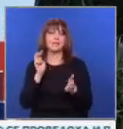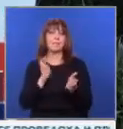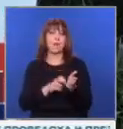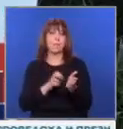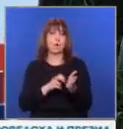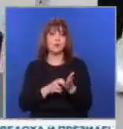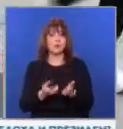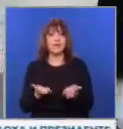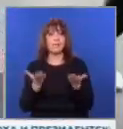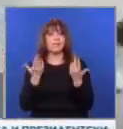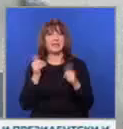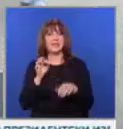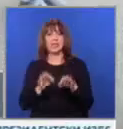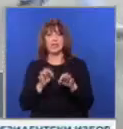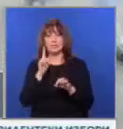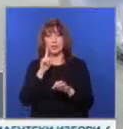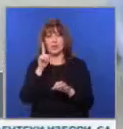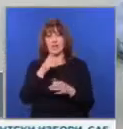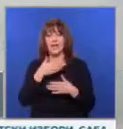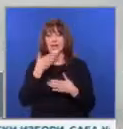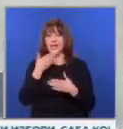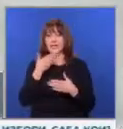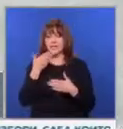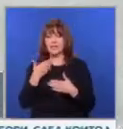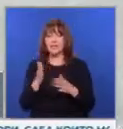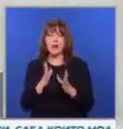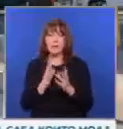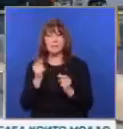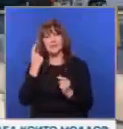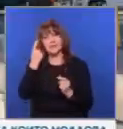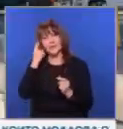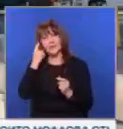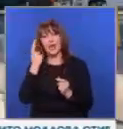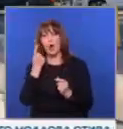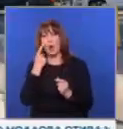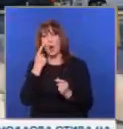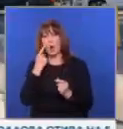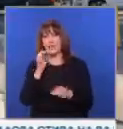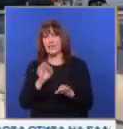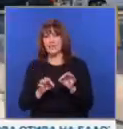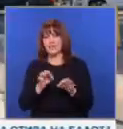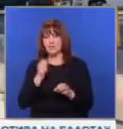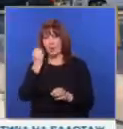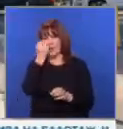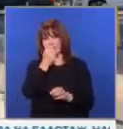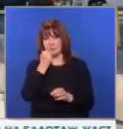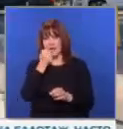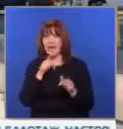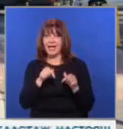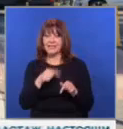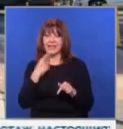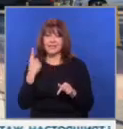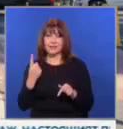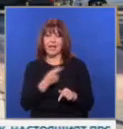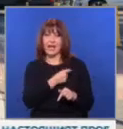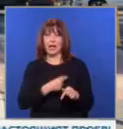или преди изборния ден, изразявайки необосновани съмнения за опити за изборна измама. Тази година